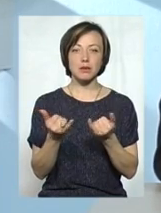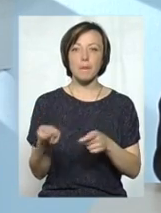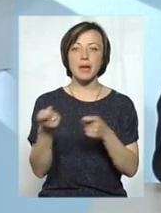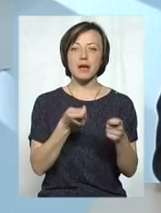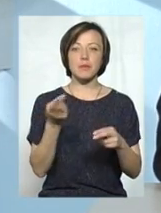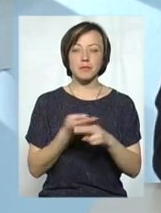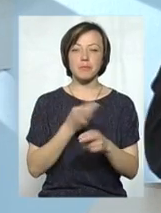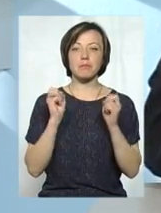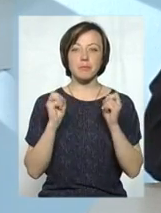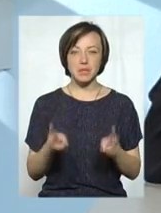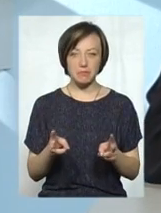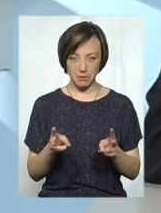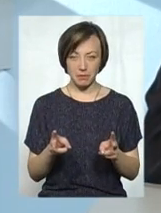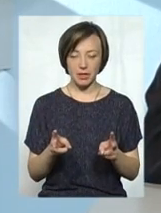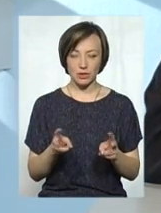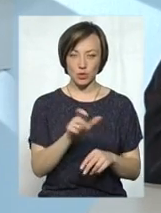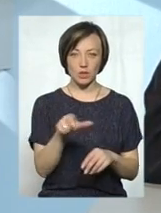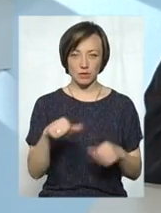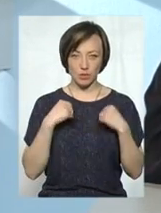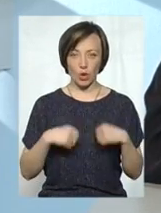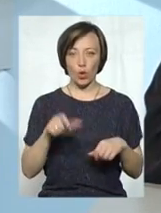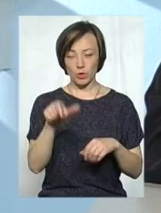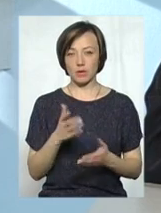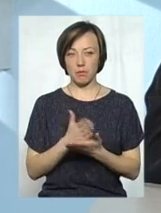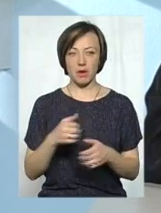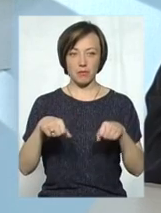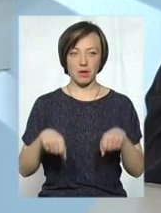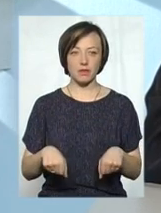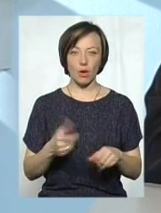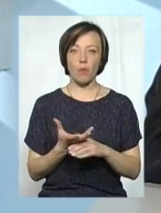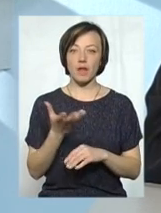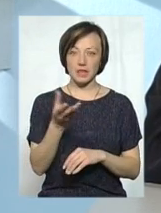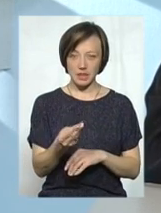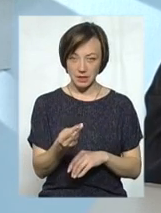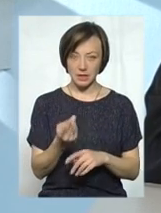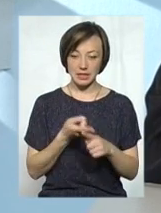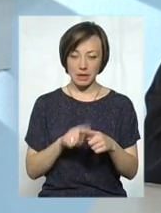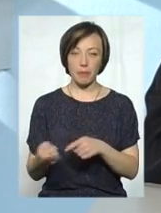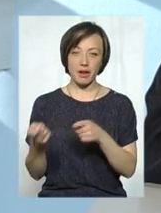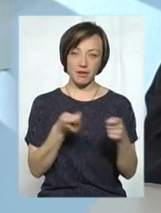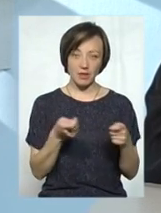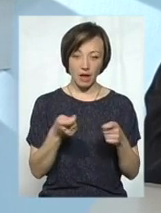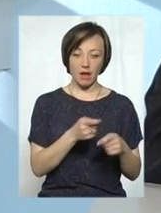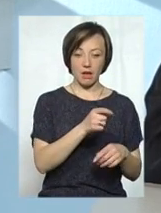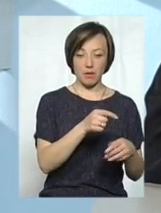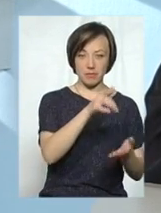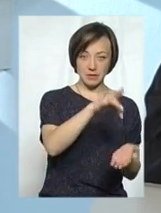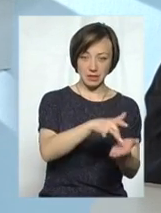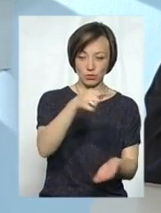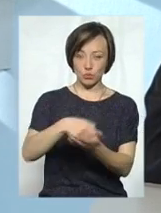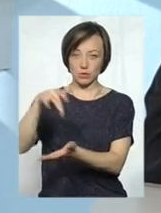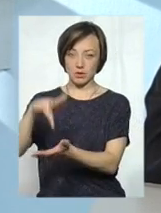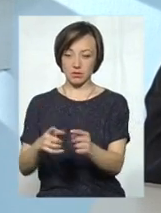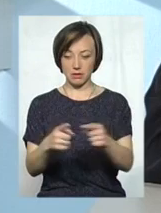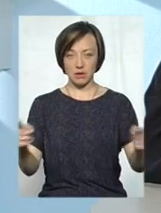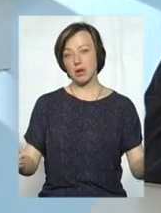людей, якби кожна людина має право оплатити це перевезення і від точки А до точки Е доїхати